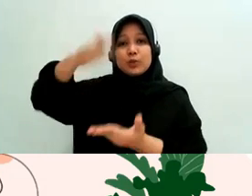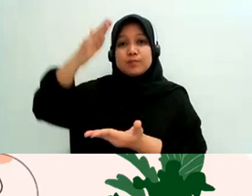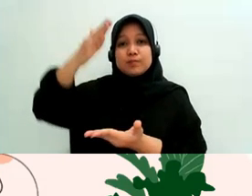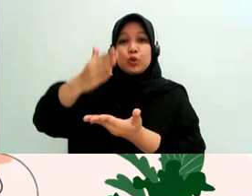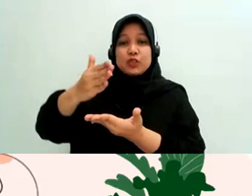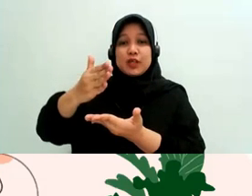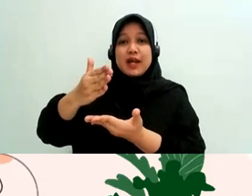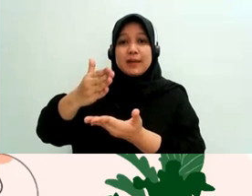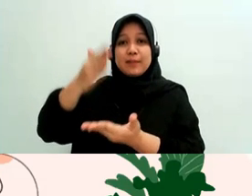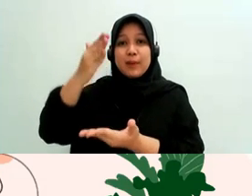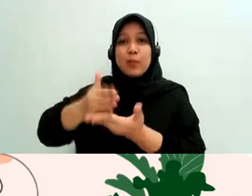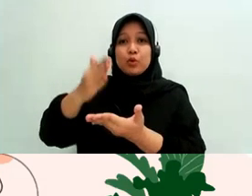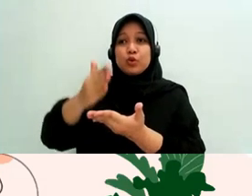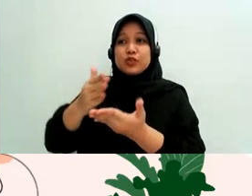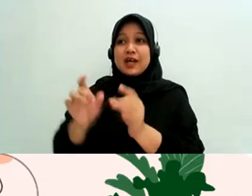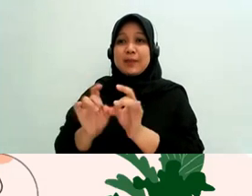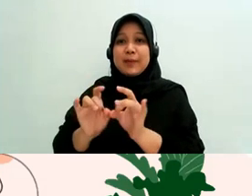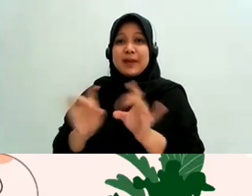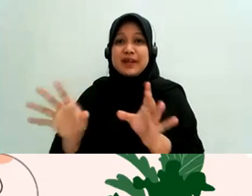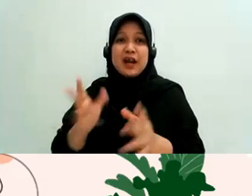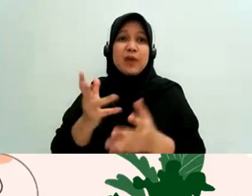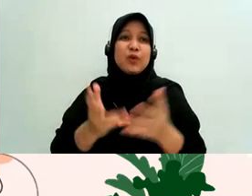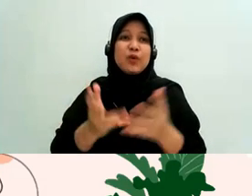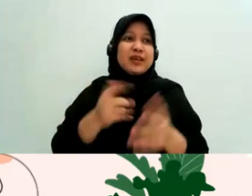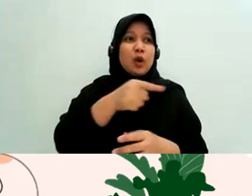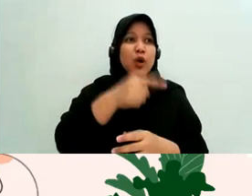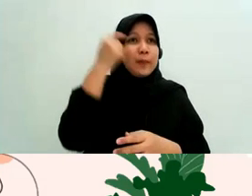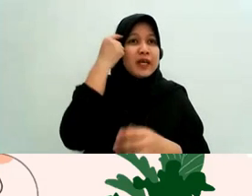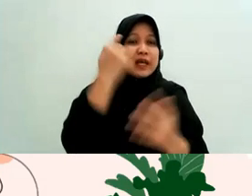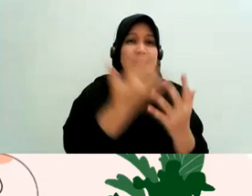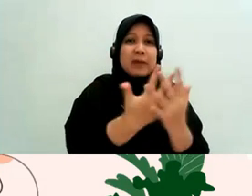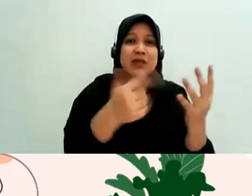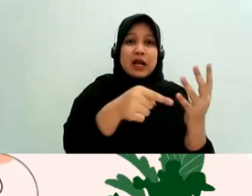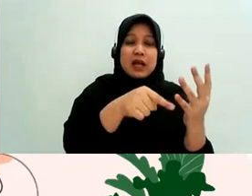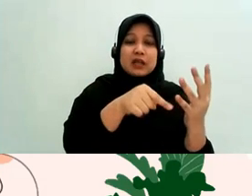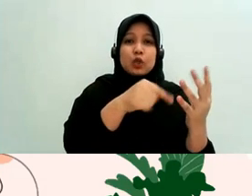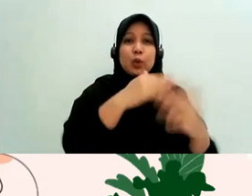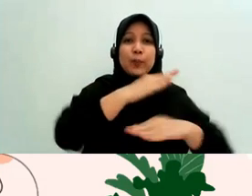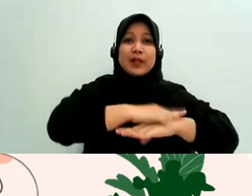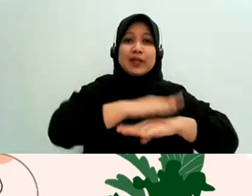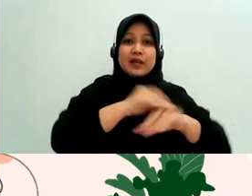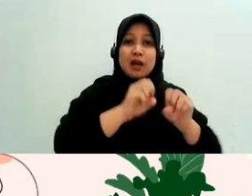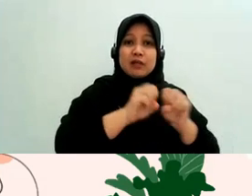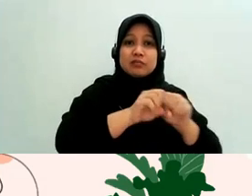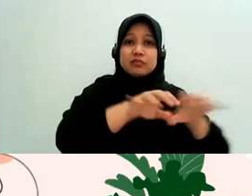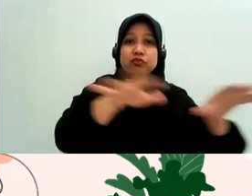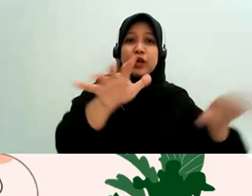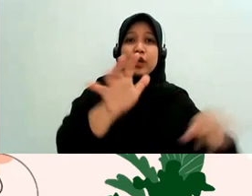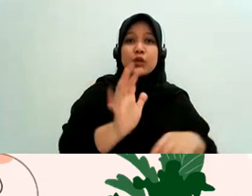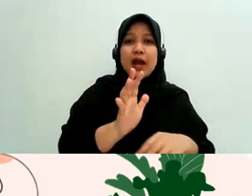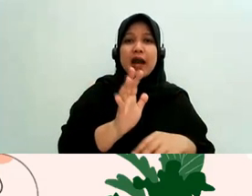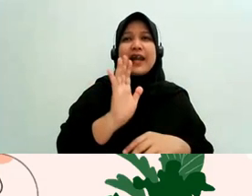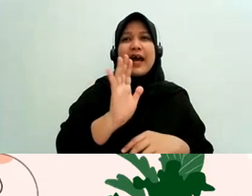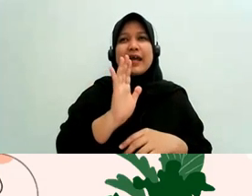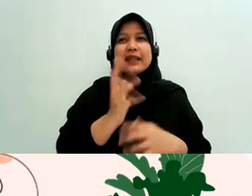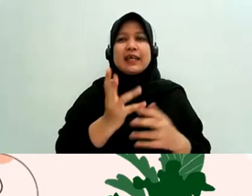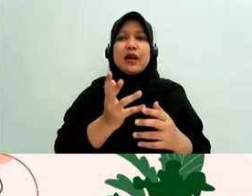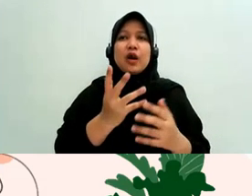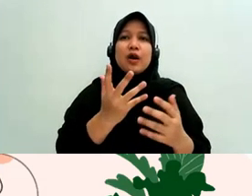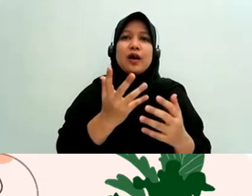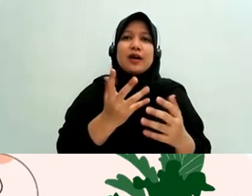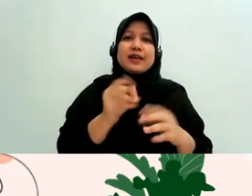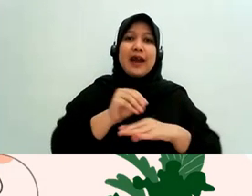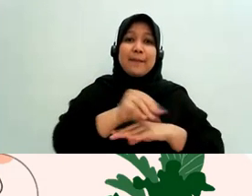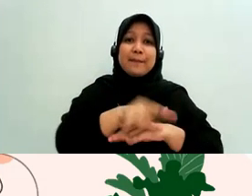dari arah yang sebelumnya udah muncul meluas di publik masyarakat itu bisa aja jadinya jadi tidak punya trust yang cukup terhadap